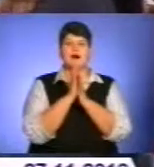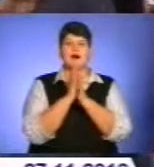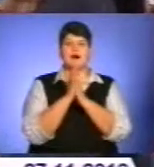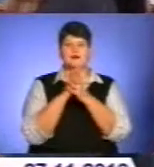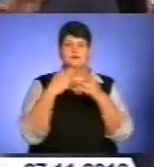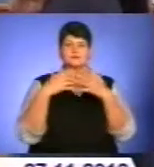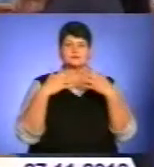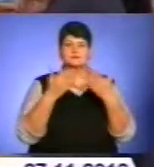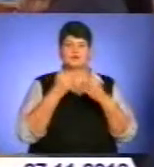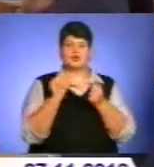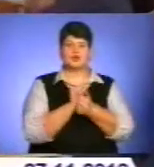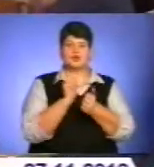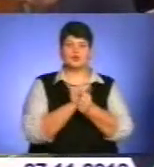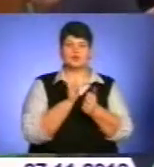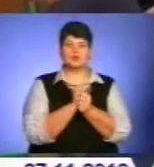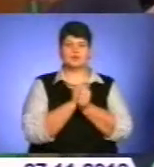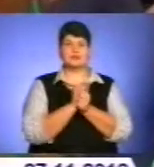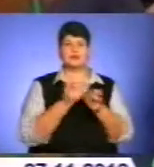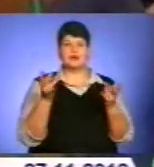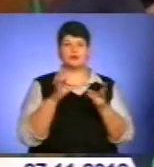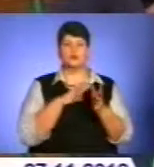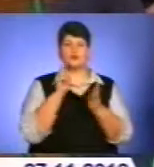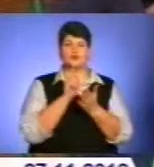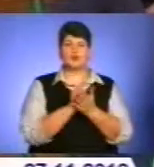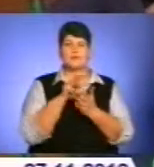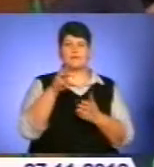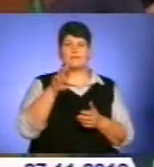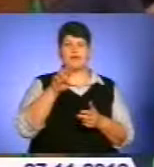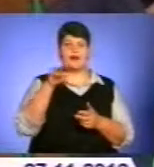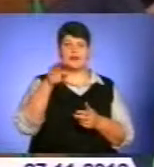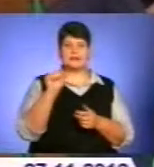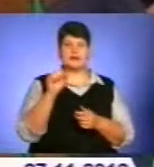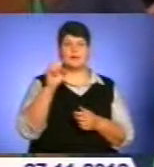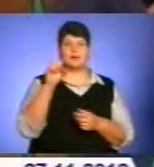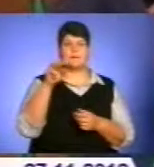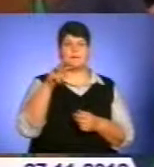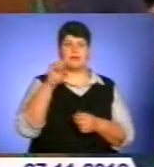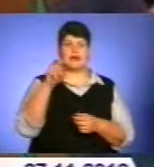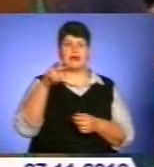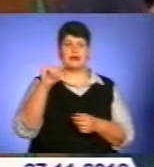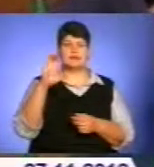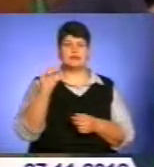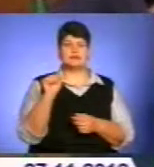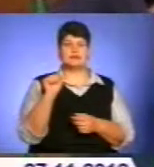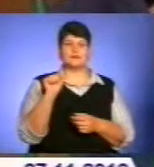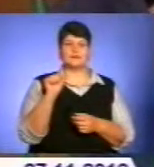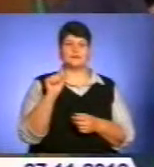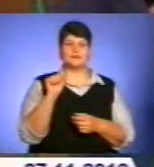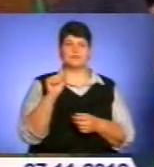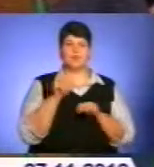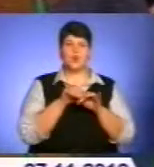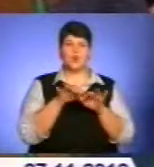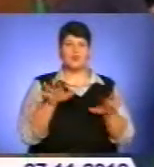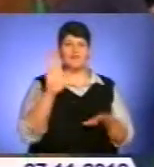збирали, яке вони саме заготовляли. Це обов'язково мала бути м'ята, це обов'язково мала бути м'ята, меліса, чебрець, коріння